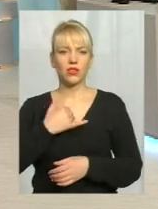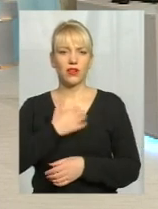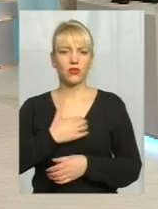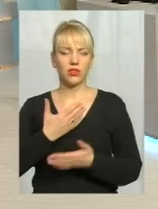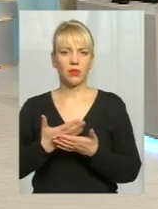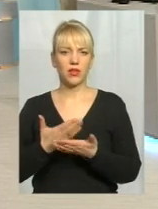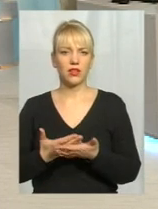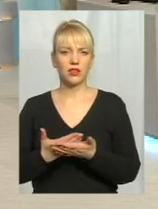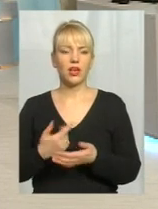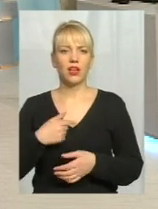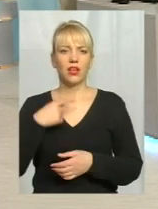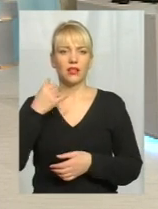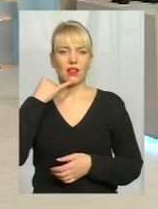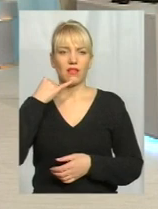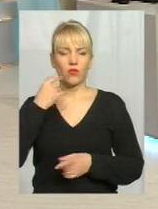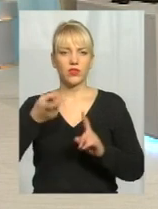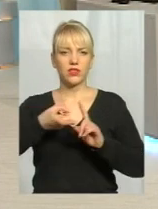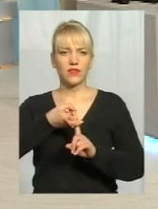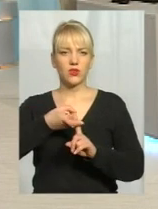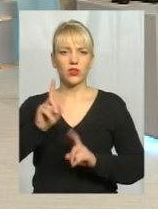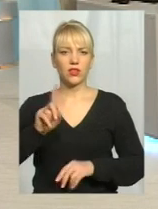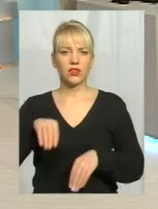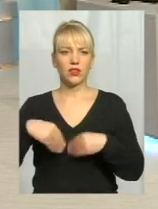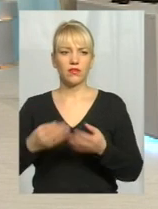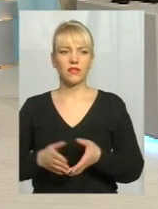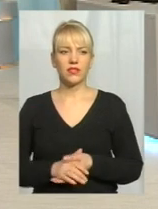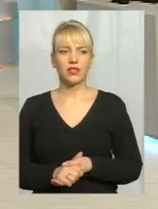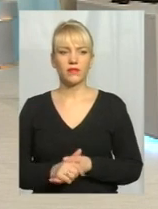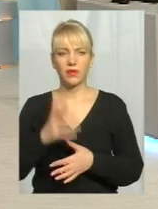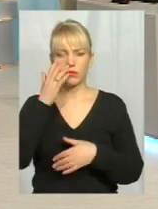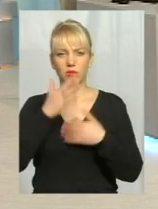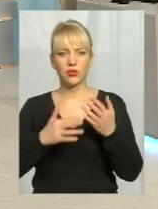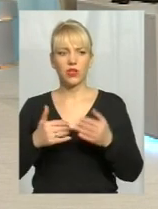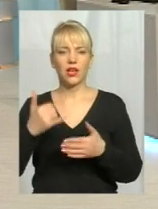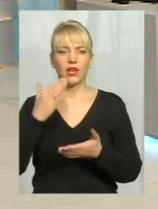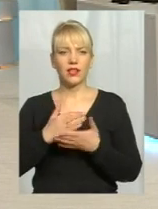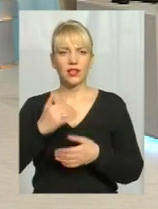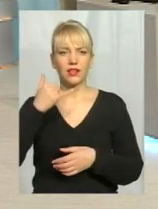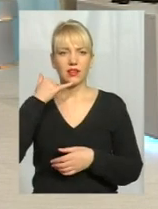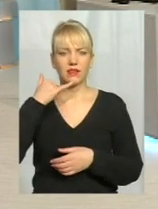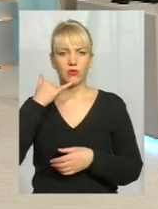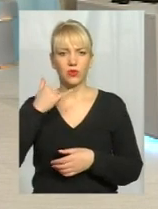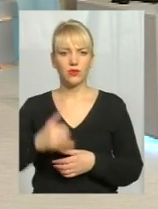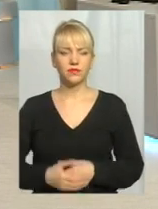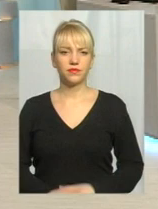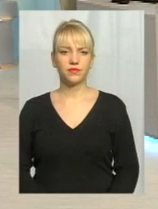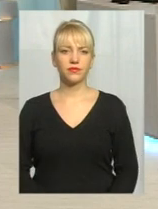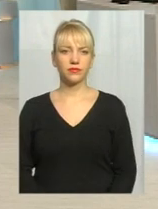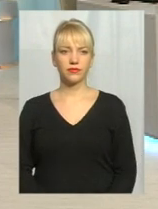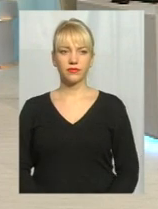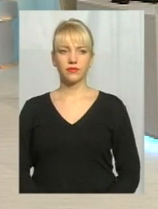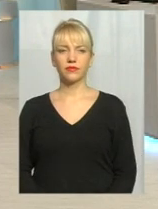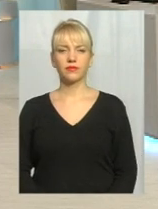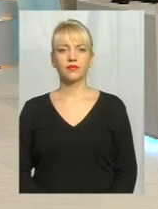візьмемо до того самого телефонний зв'язок, який надавався на Володимир, дозвольте, я вас на цьому призупинюю, тому що є вже Віктор Лелях на зв'язку.